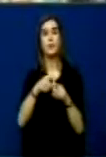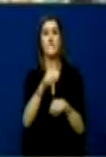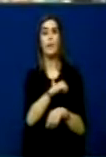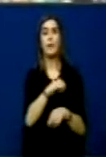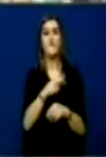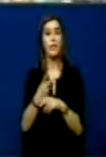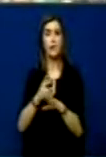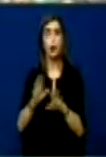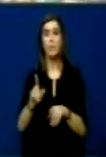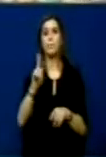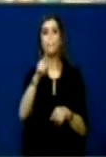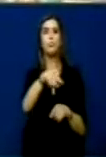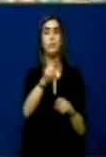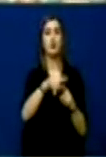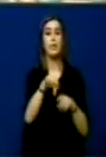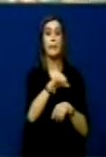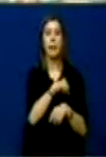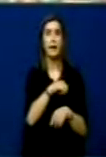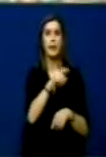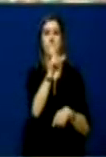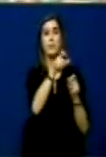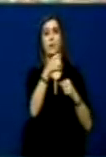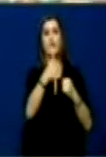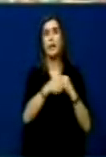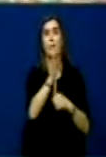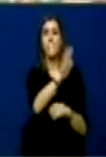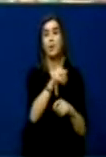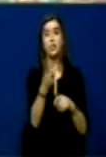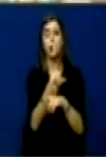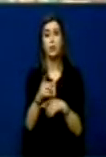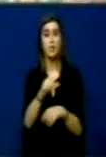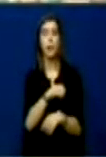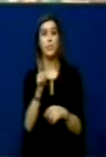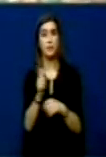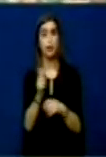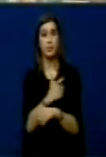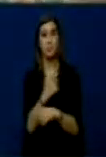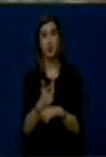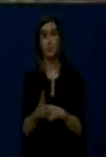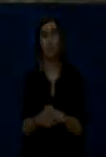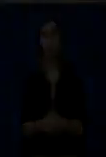kriminelve dhe asësi i qytetarve institucionëve shtetrore në përgjësi. që krimit, që nga krimit.